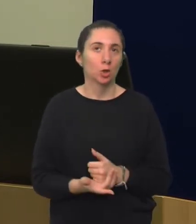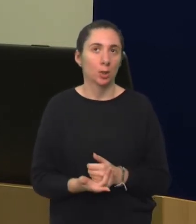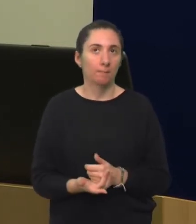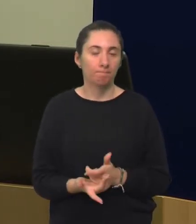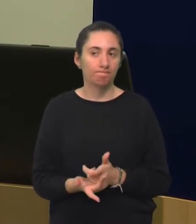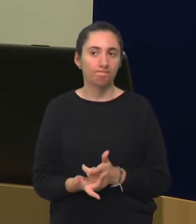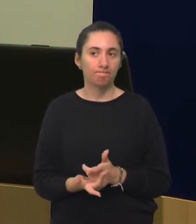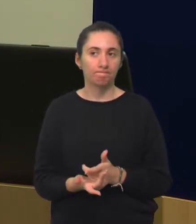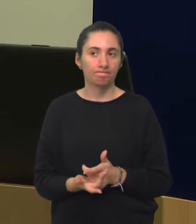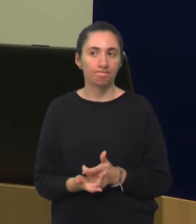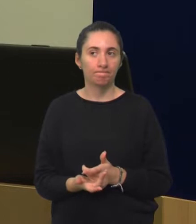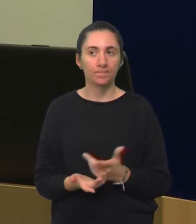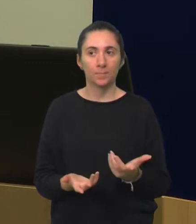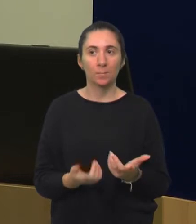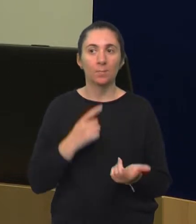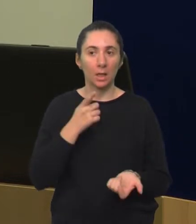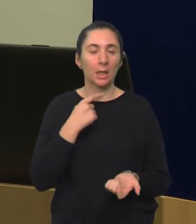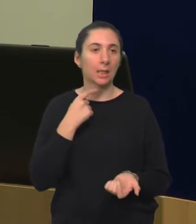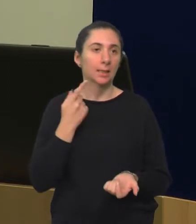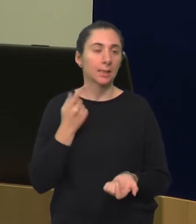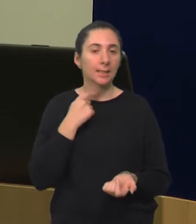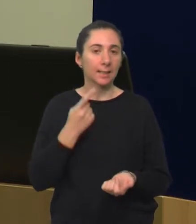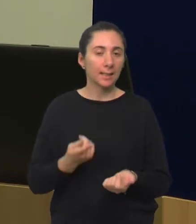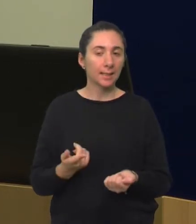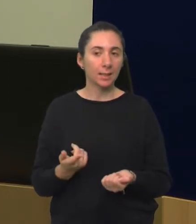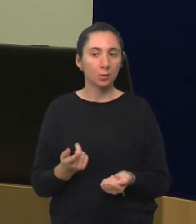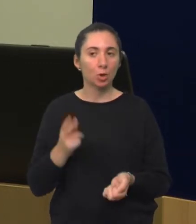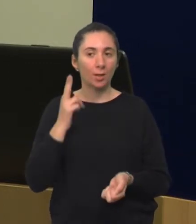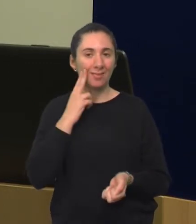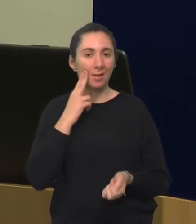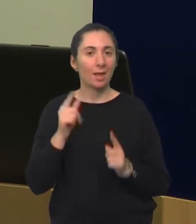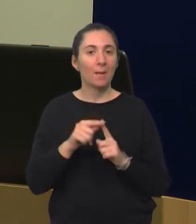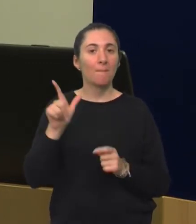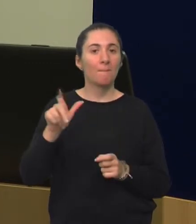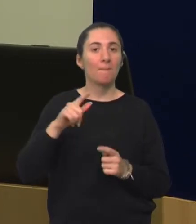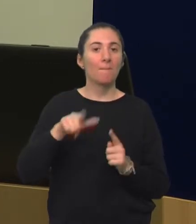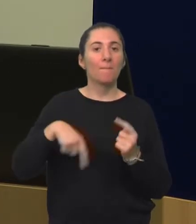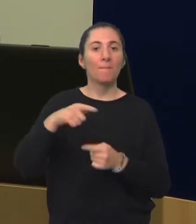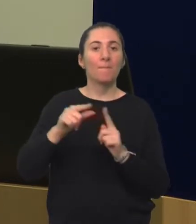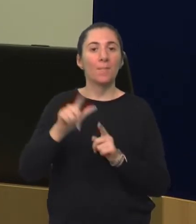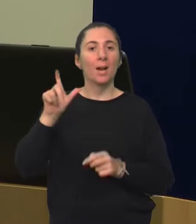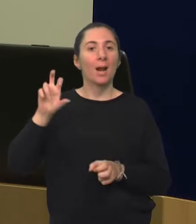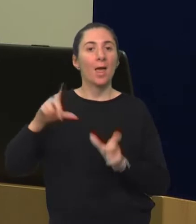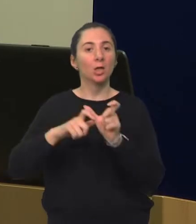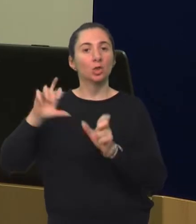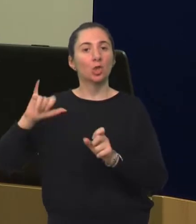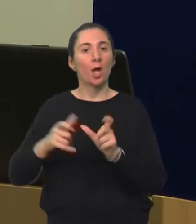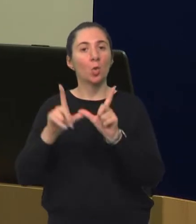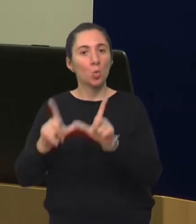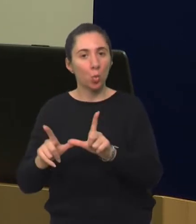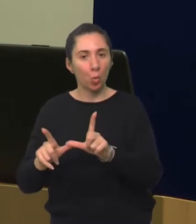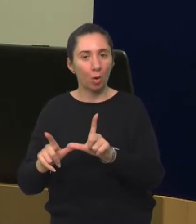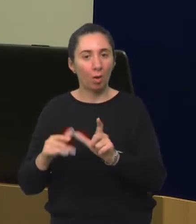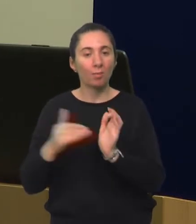recimo, reći će vam da tete plešaju, jer je to, tako najčešće proizvodimo